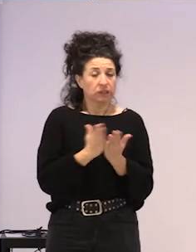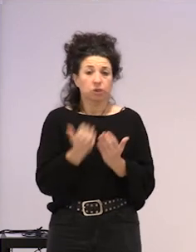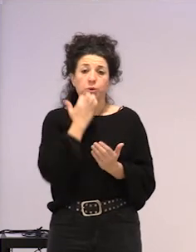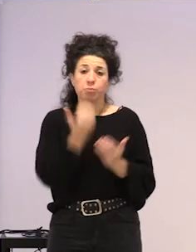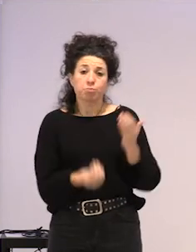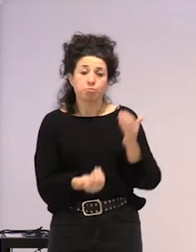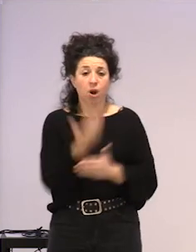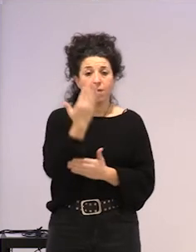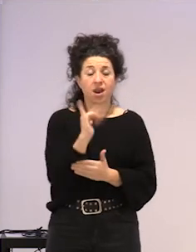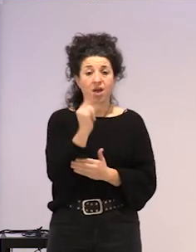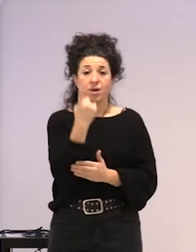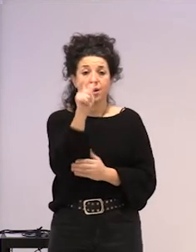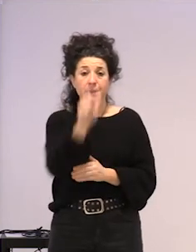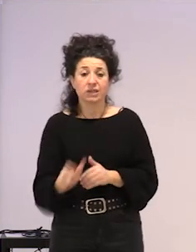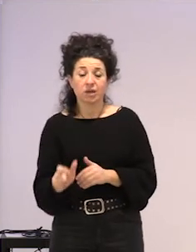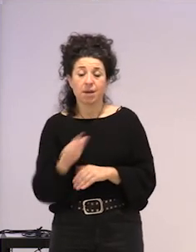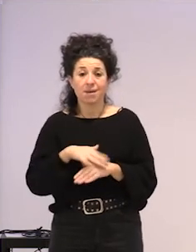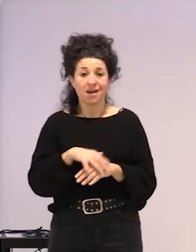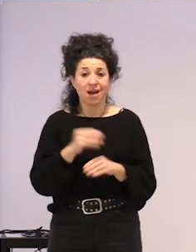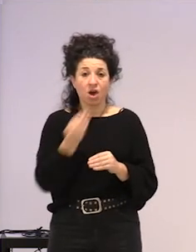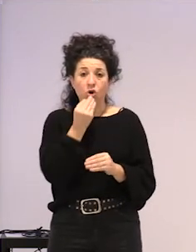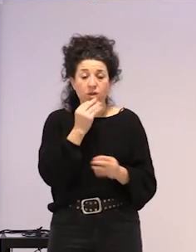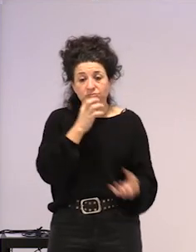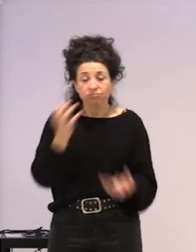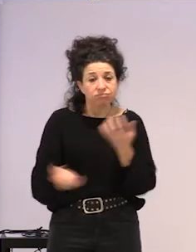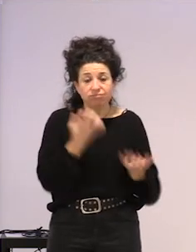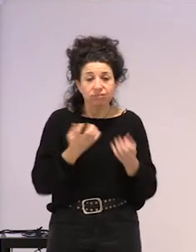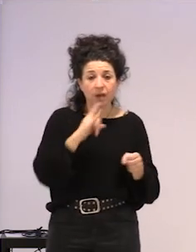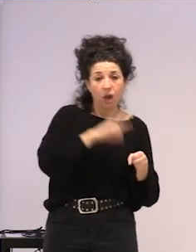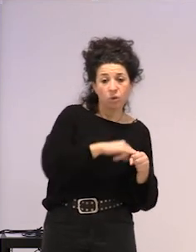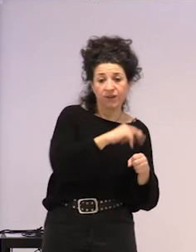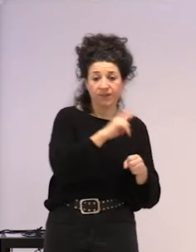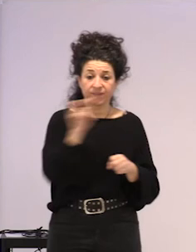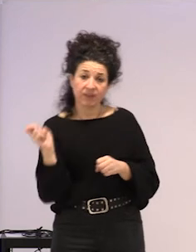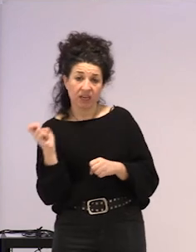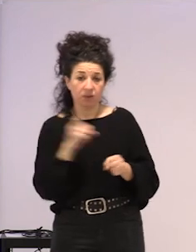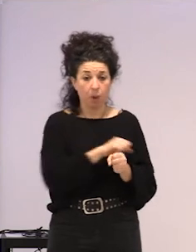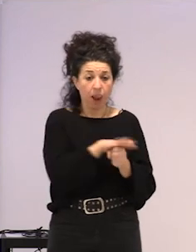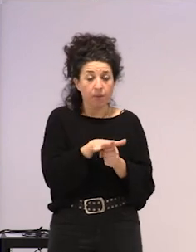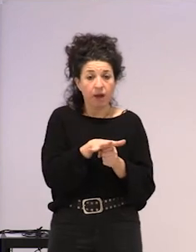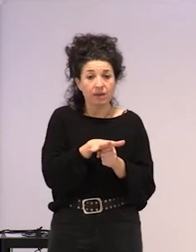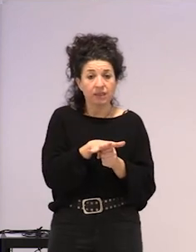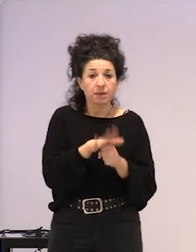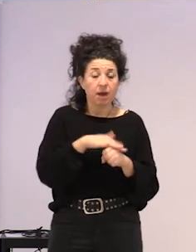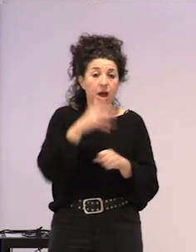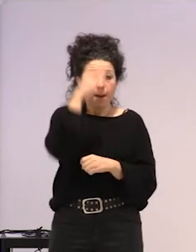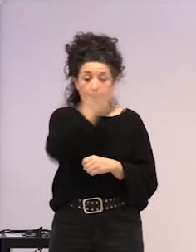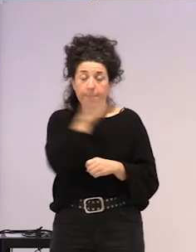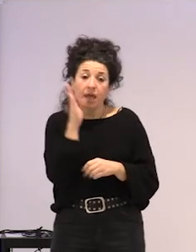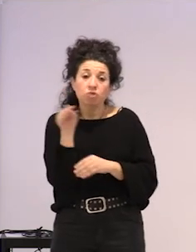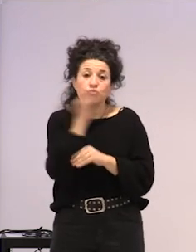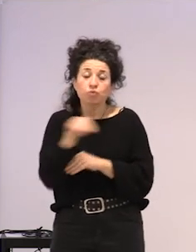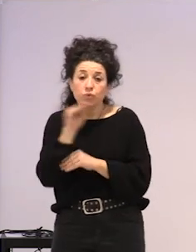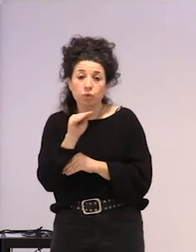pertsona bat, batez ere, baskaria prestatzeko, eta aztele netiko estiralera gurasoak garri mantentzeko, eta nik gero larun batak eta igandeak dauzkat,